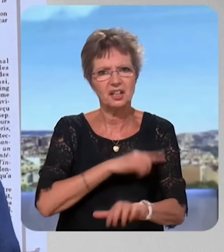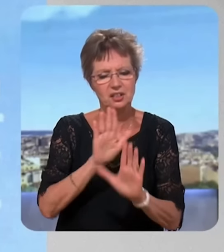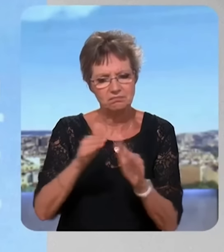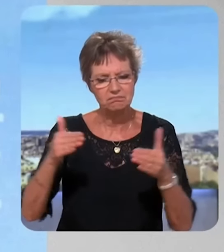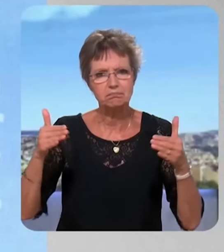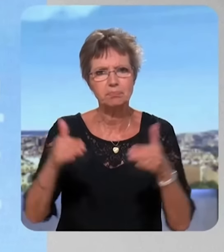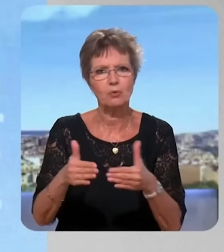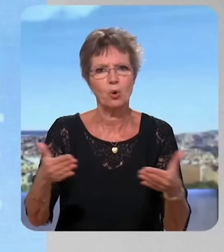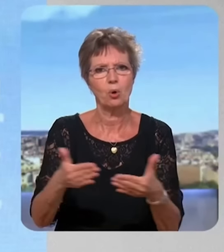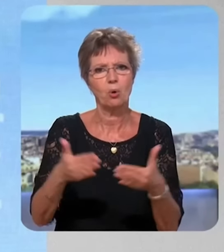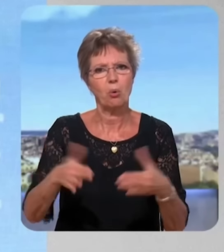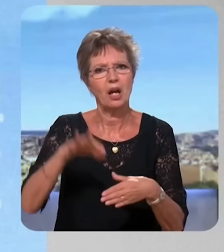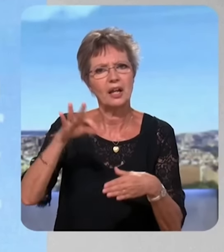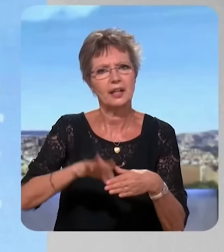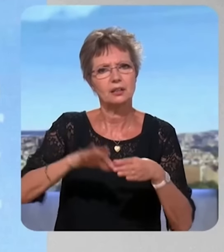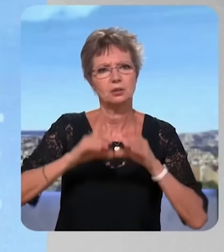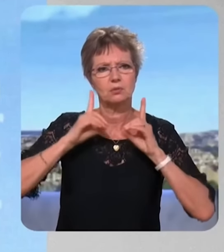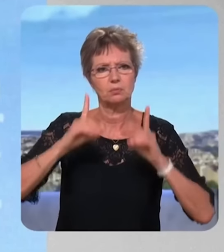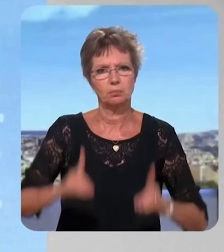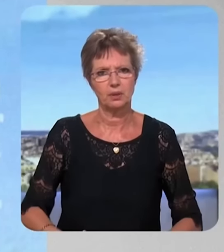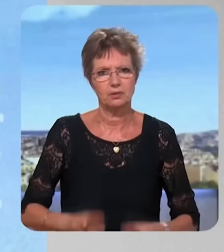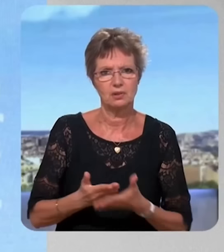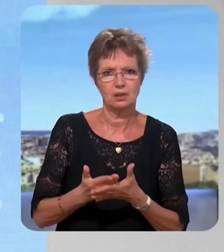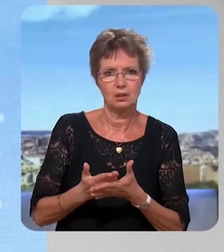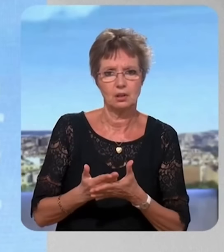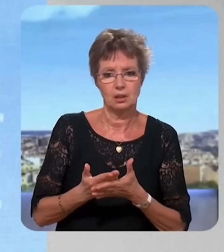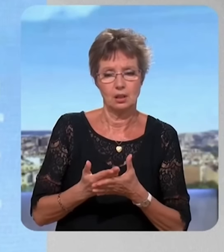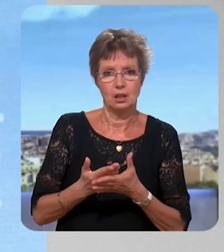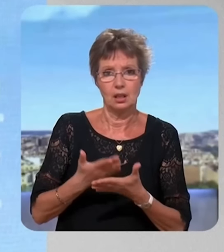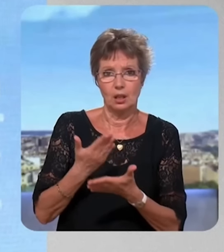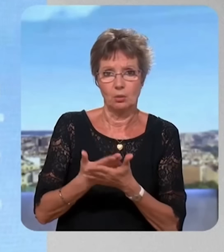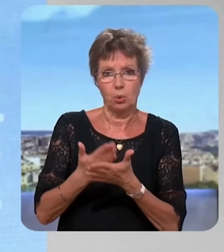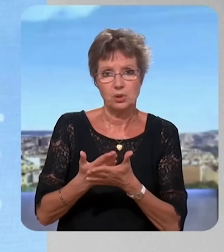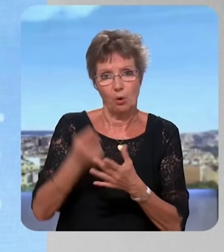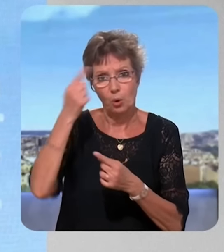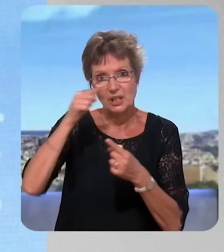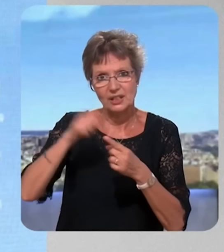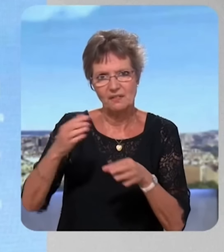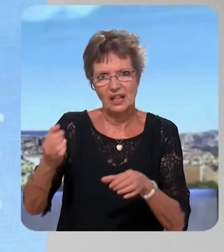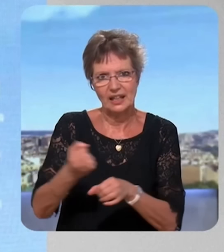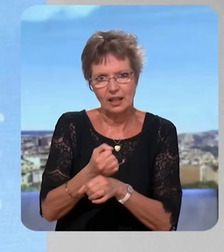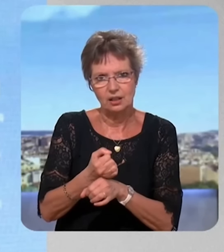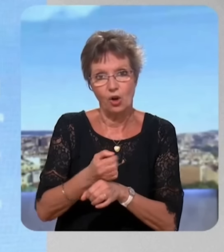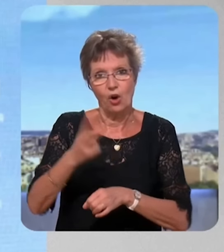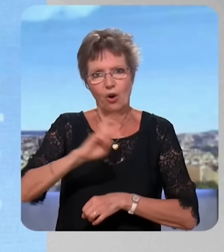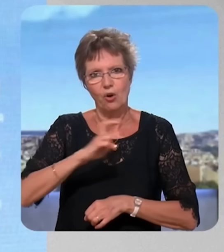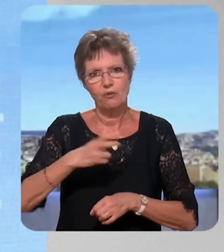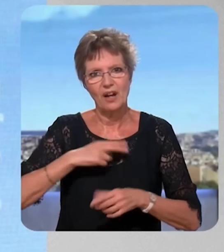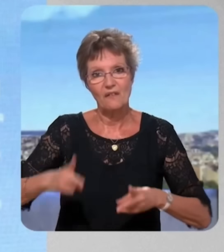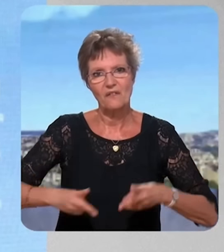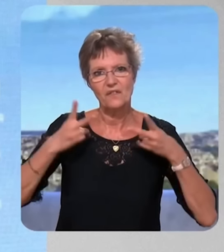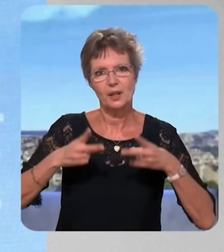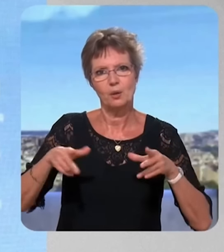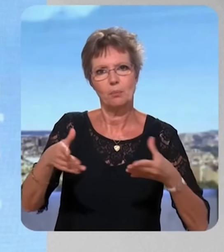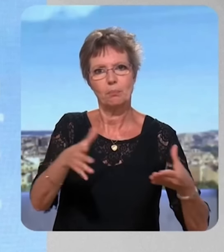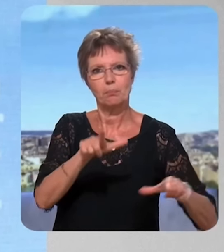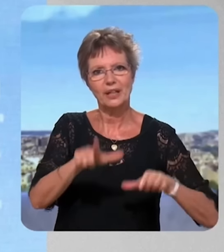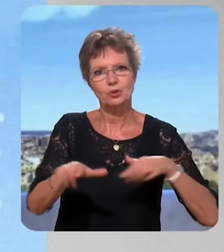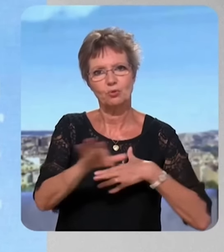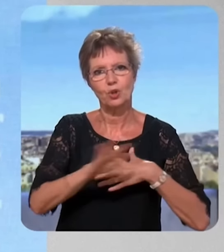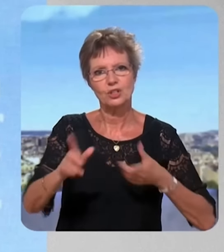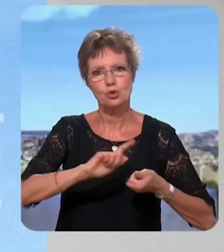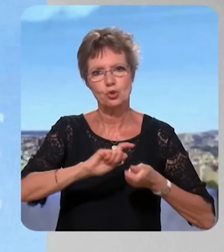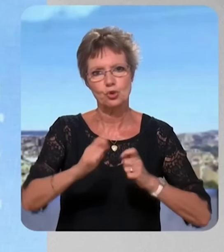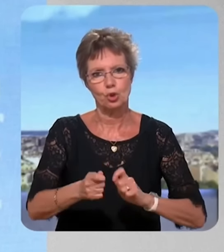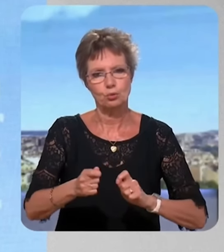soit concentrée pour ces élections législatives en vue précisément de pouvoir emporter ces élections et changer enfin la vie des Français.'est tout le sens de mon engagement, y compris